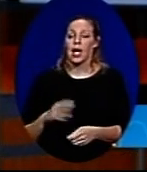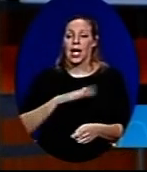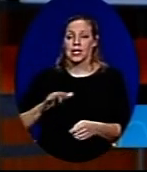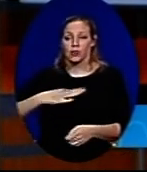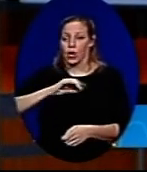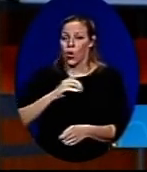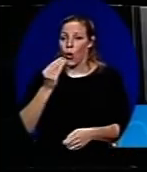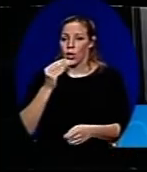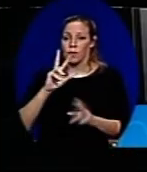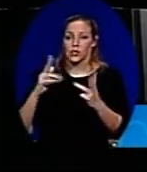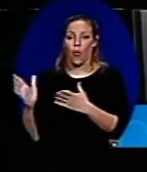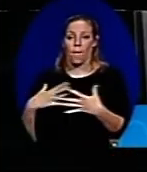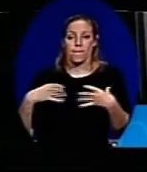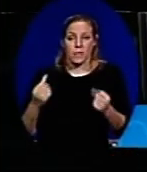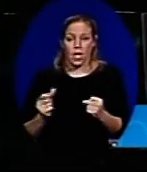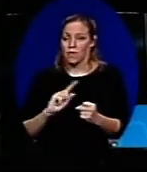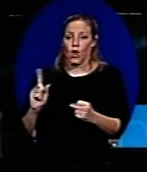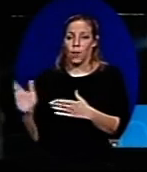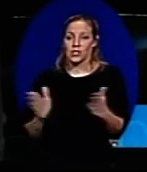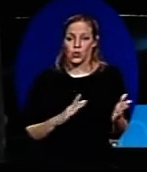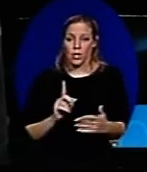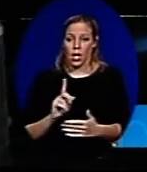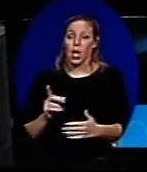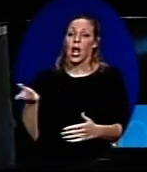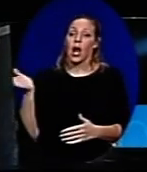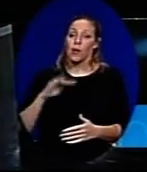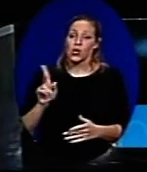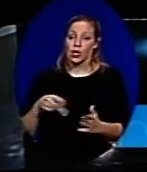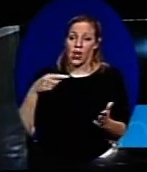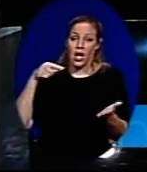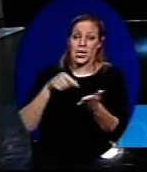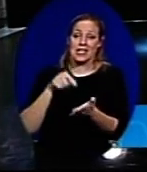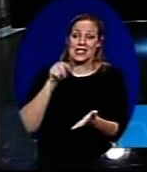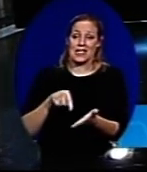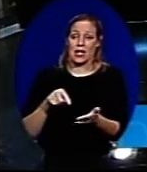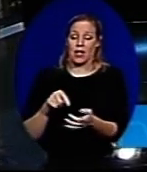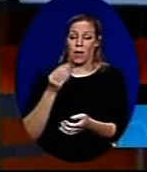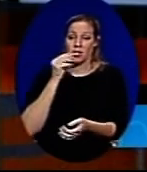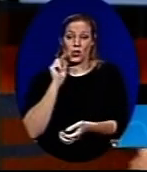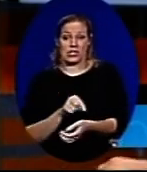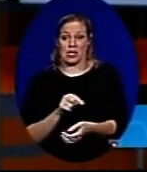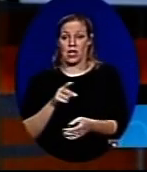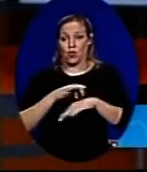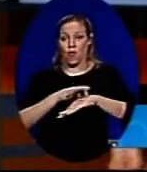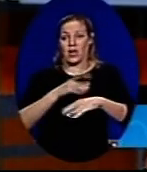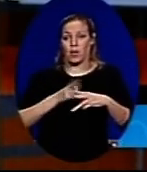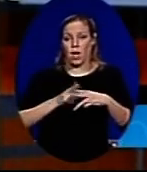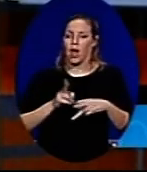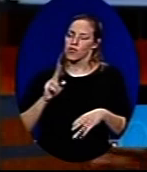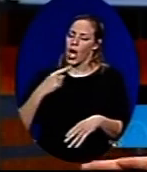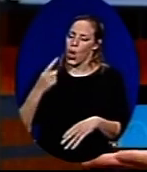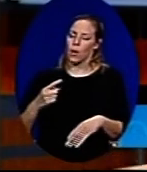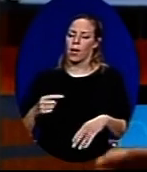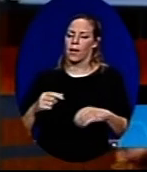הילדים שלנו לא אוכלים בצורה בריאה, לא אוכלים בצורה מסודרת, ולמרות שאי אפשר לשים את האצבע על גורם מזון אחד, שמוביל למחלה, אפשר